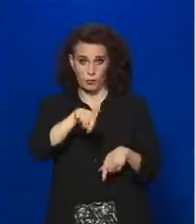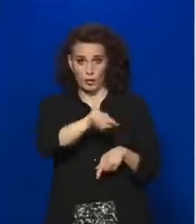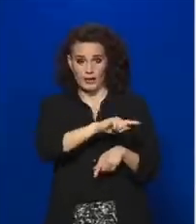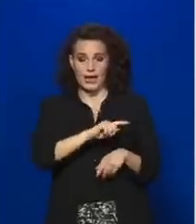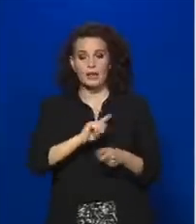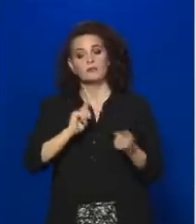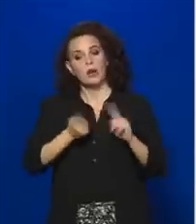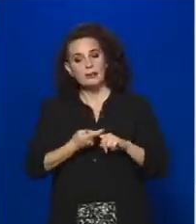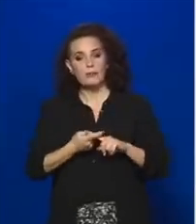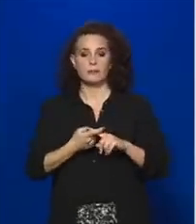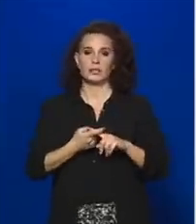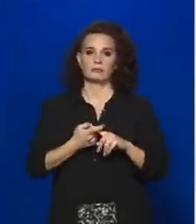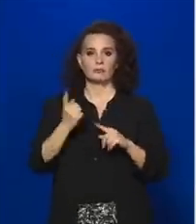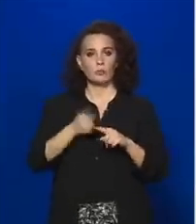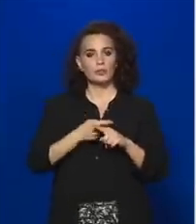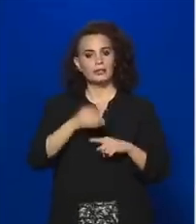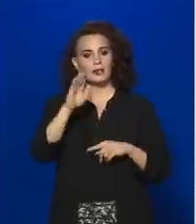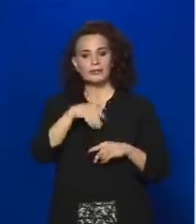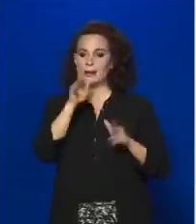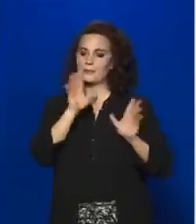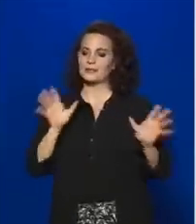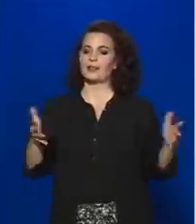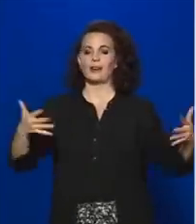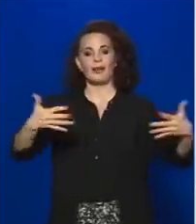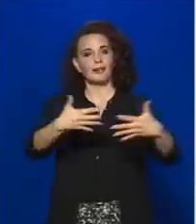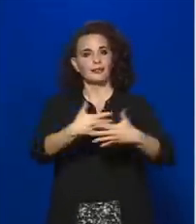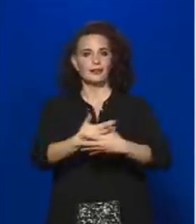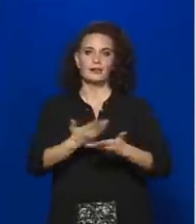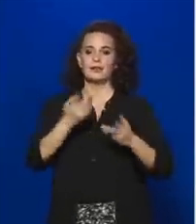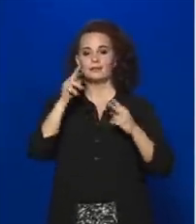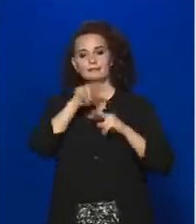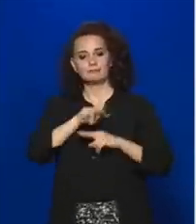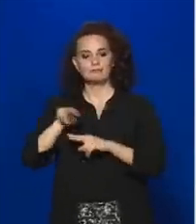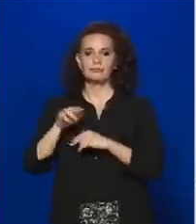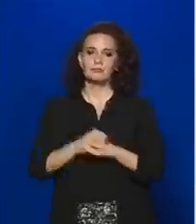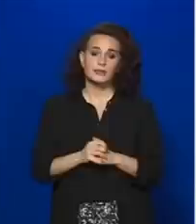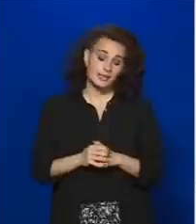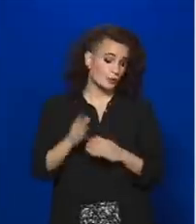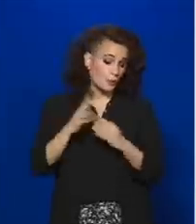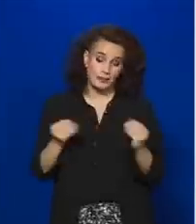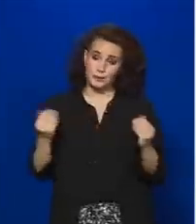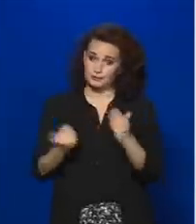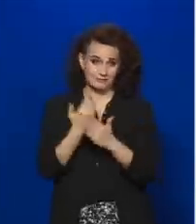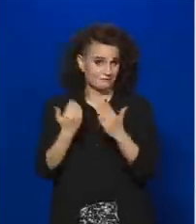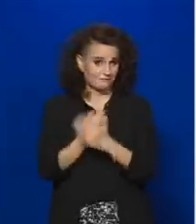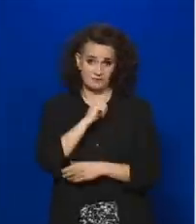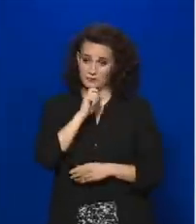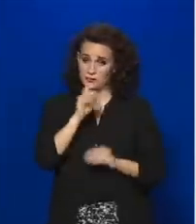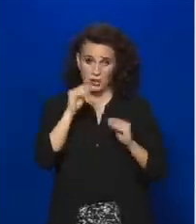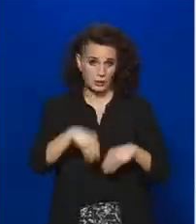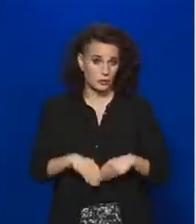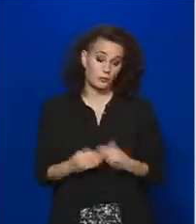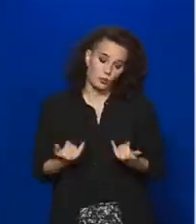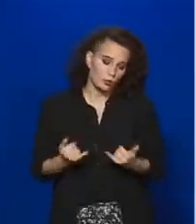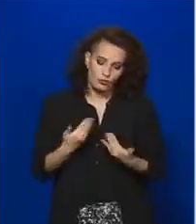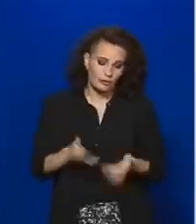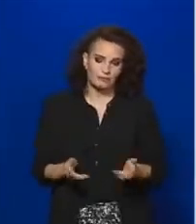politikai nemzet részeként tekint rájuk. Ez Romániának újra és újra nem sikerül, most sem sikerült.